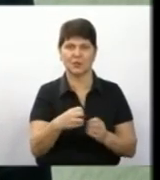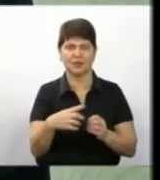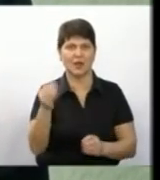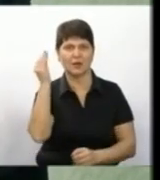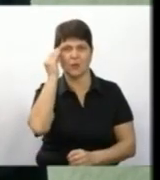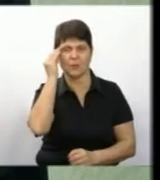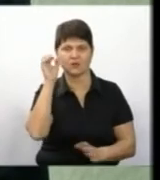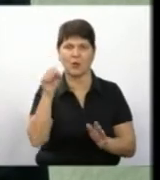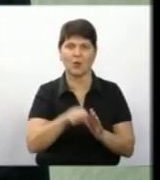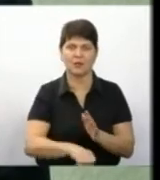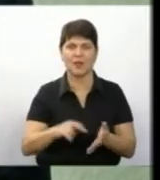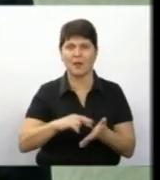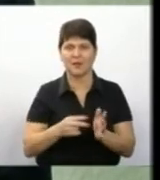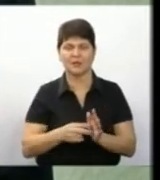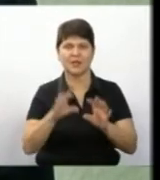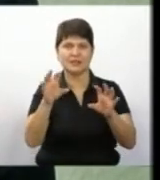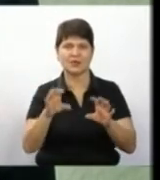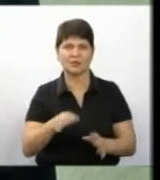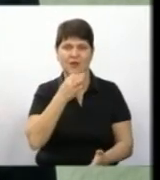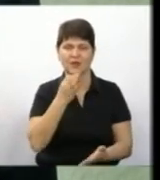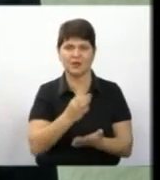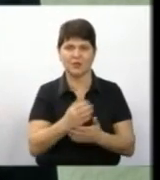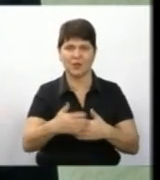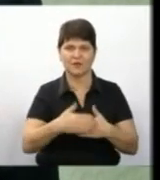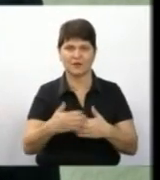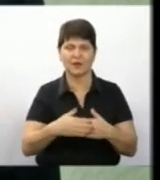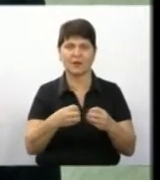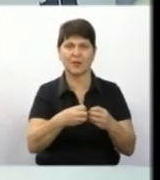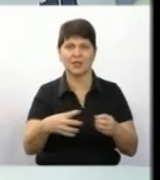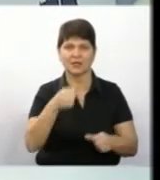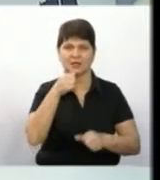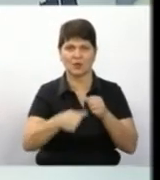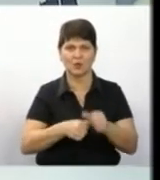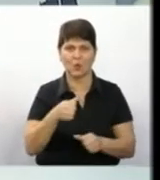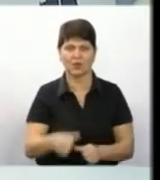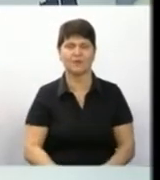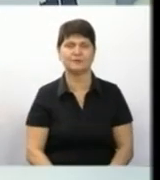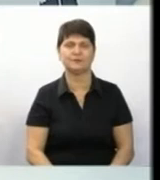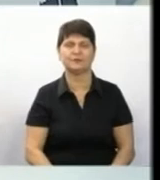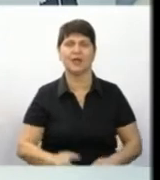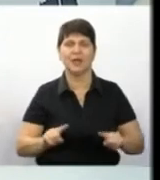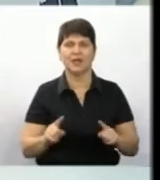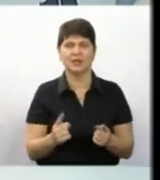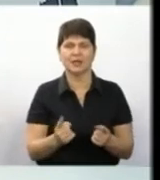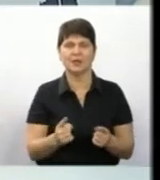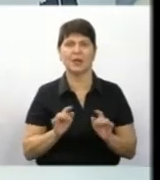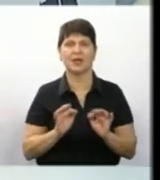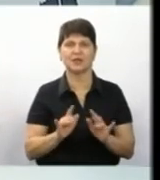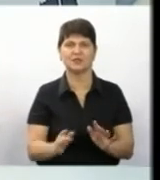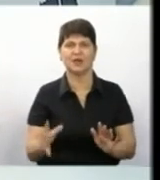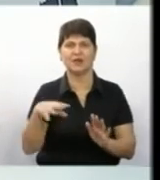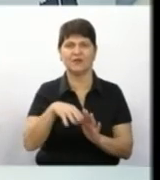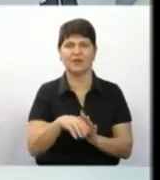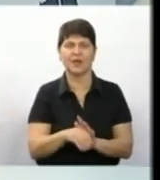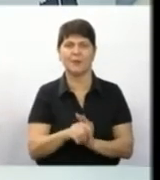за що передбачено законодавством відповідальність до 15 років ув'язнення. Тримання під вартою з правом внесення